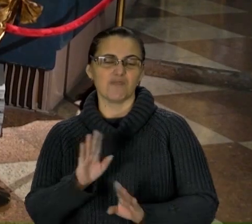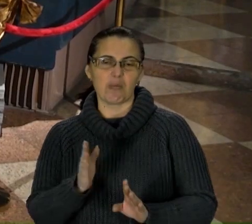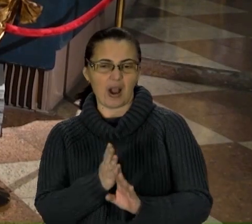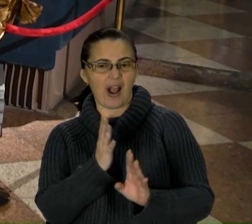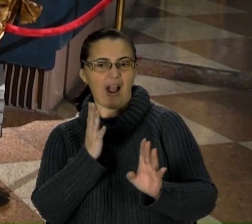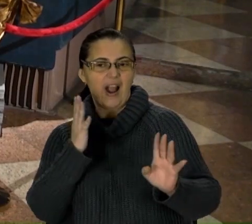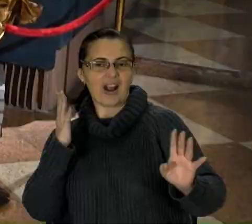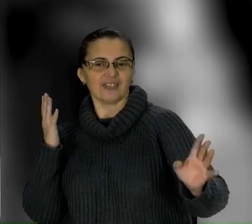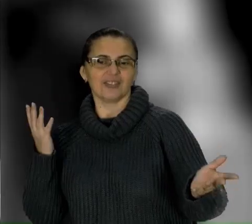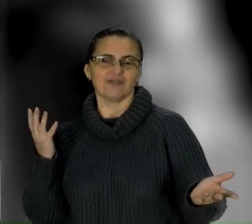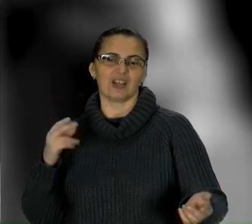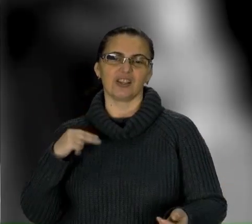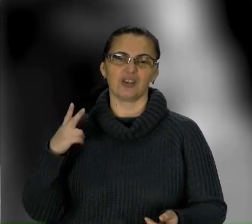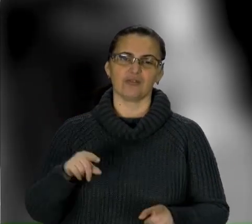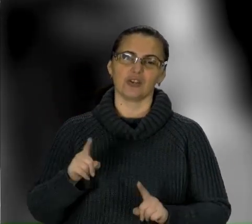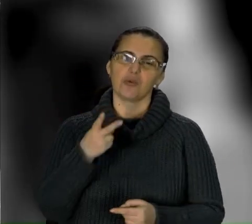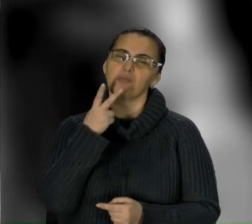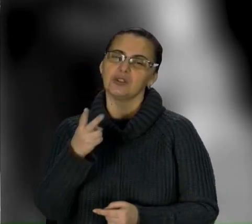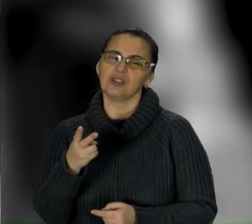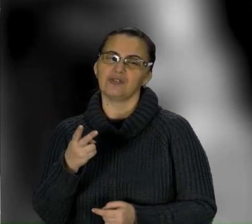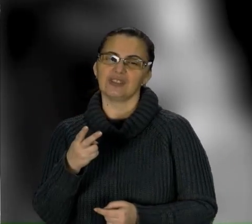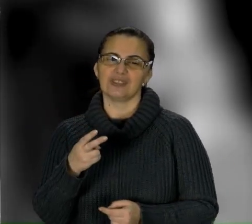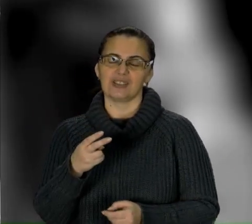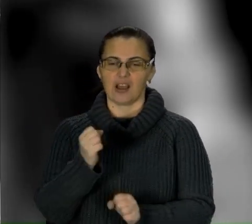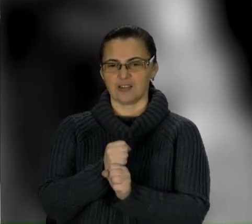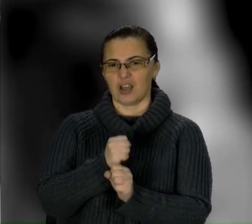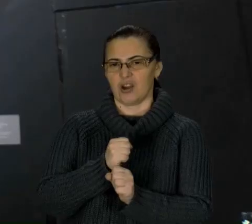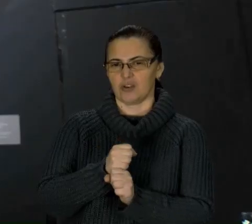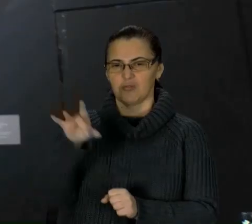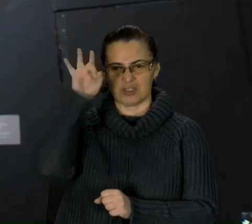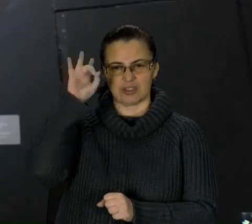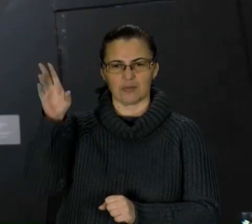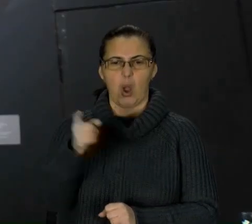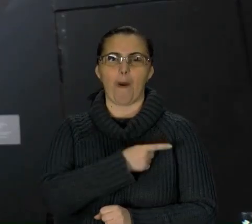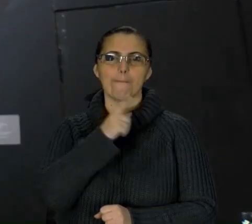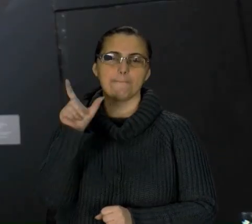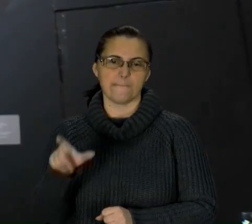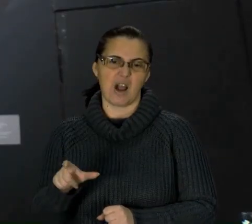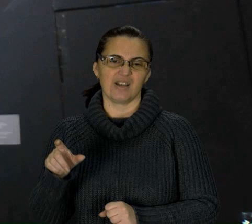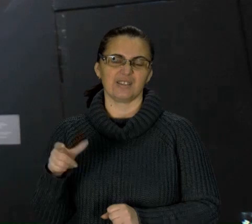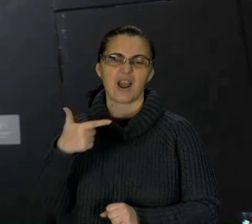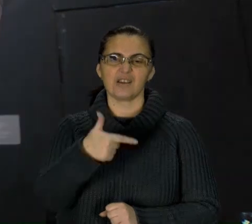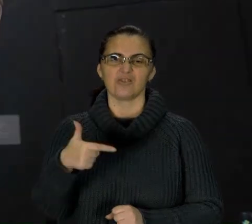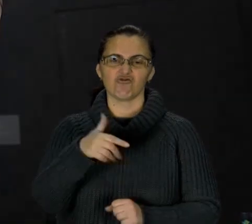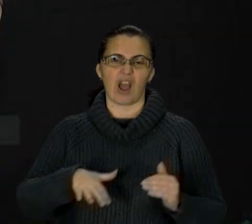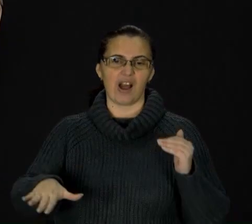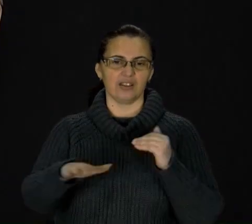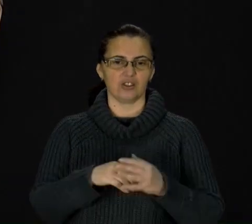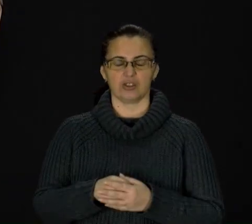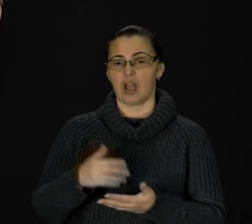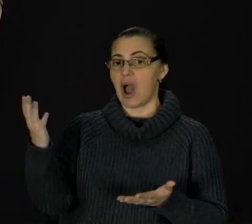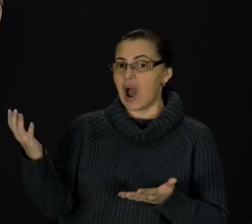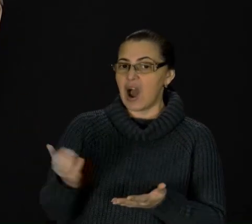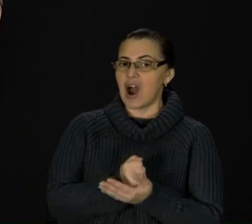очікували, щоб подивитися на доробок знаменитого майстра з Галичини. Збереження, віднайдення спадщини